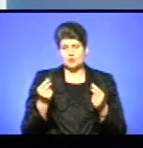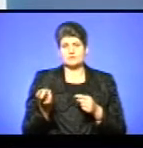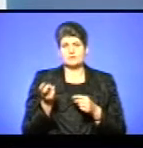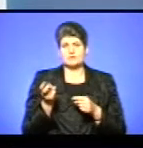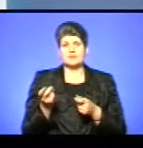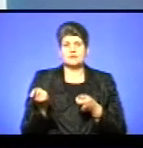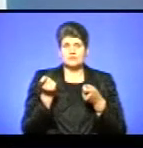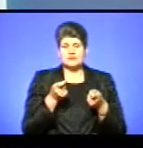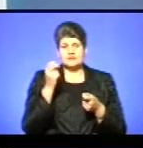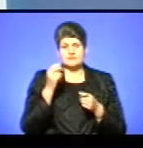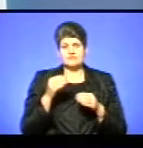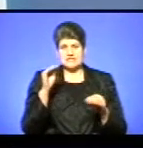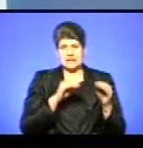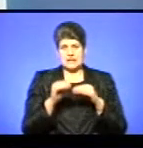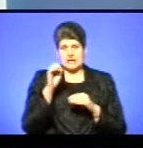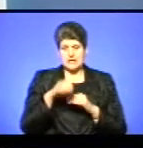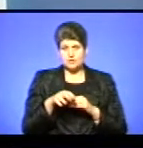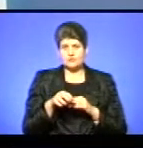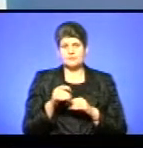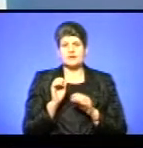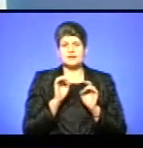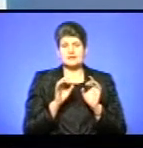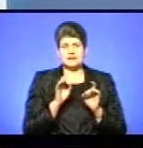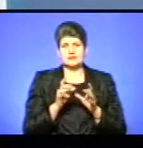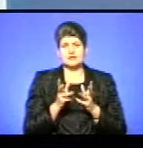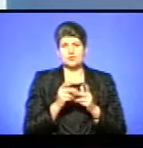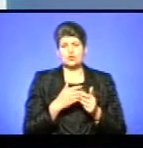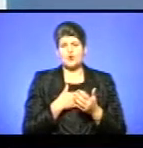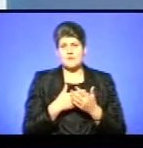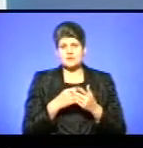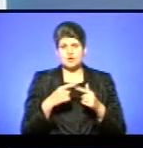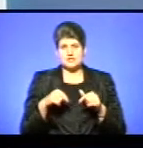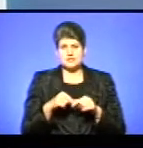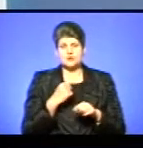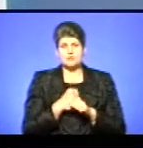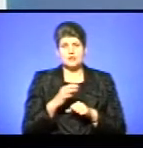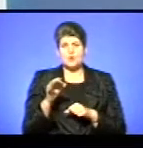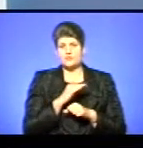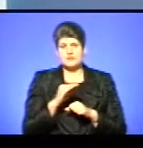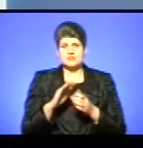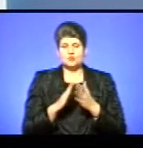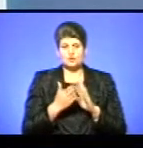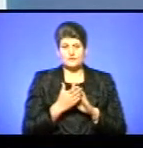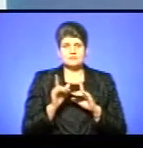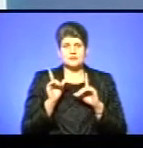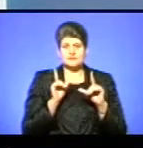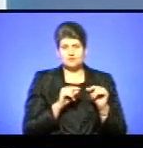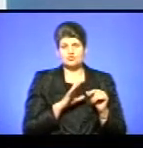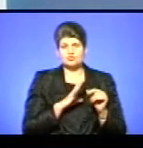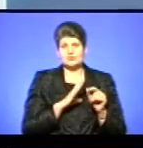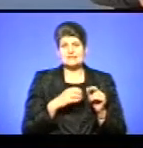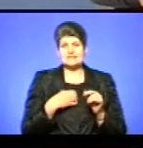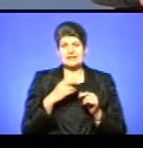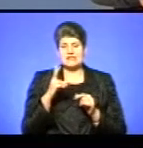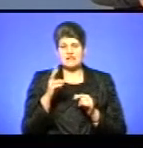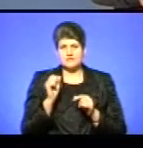скриньку, ми це кидали на рахунок громадської організації, робили офіційний договір з перевізником, для того, щоб була страхівка, для